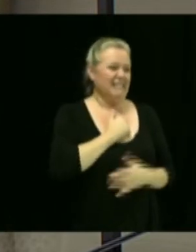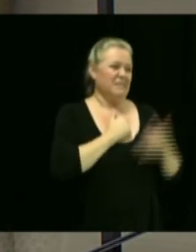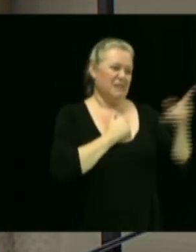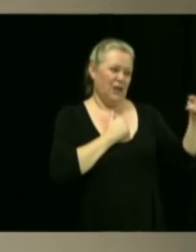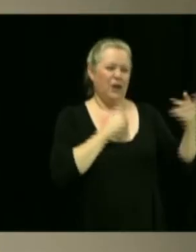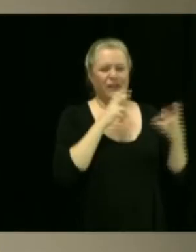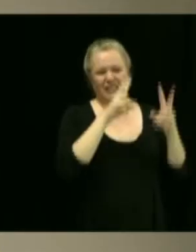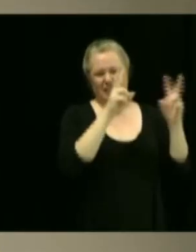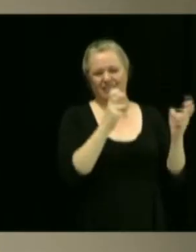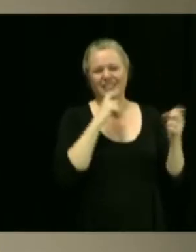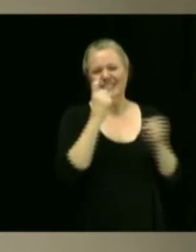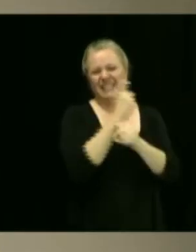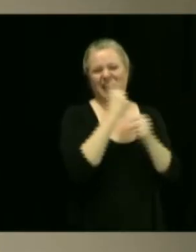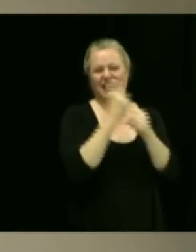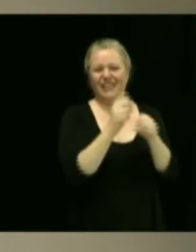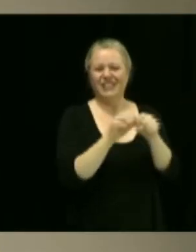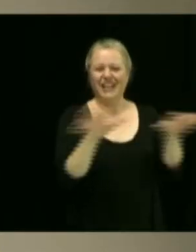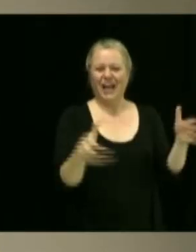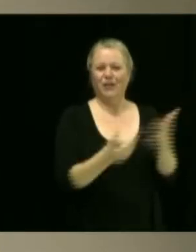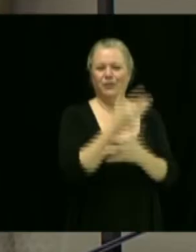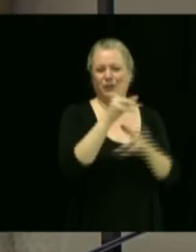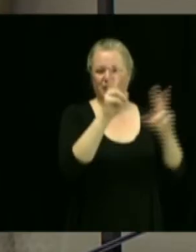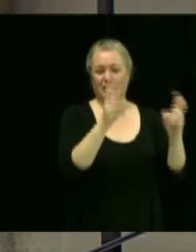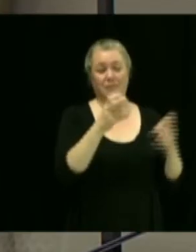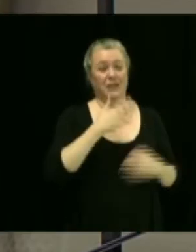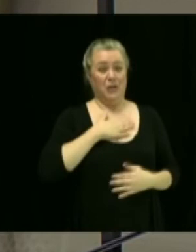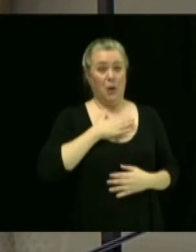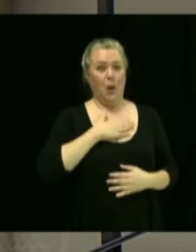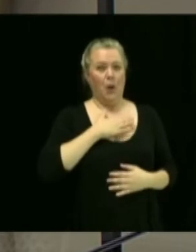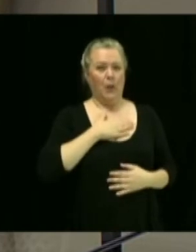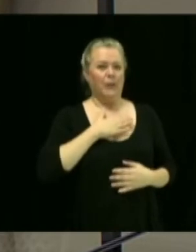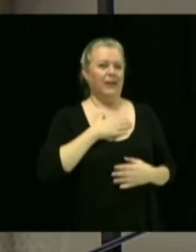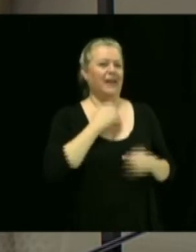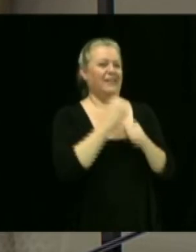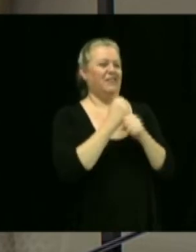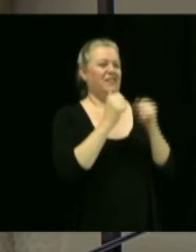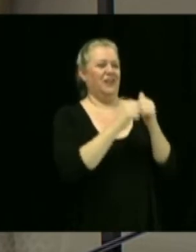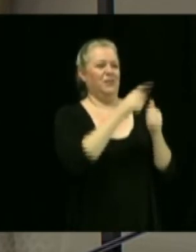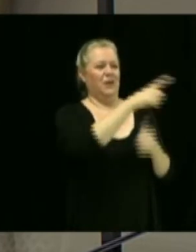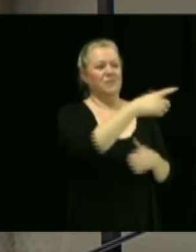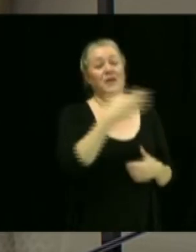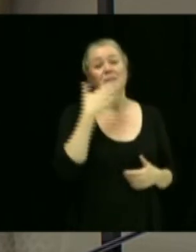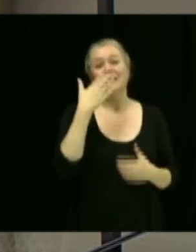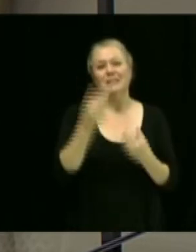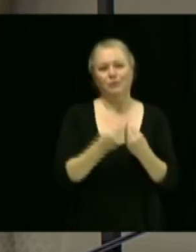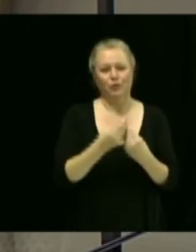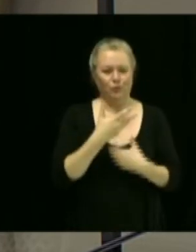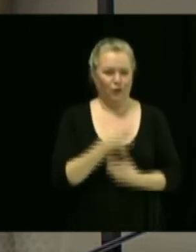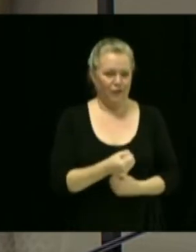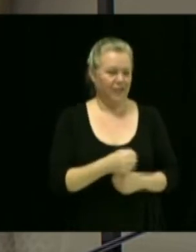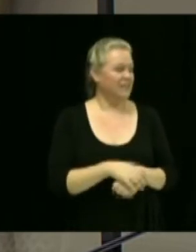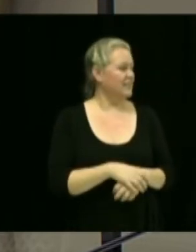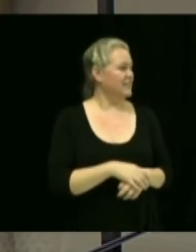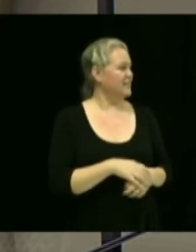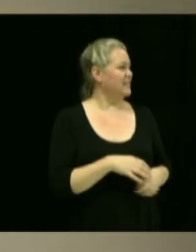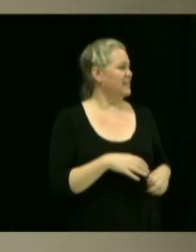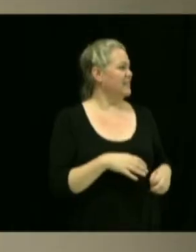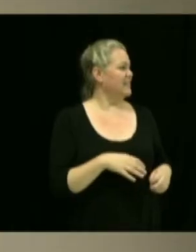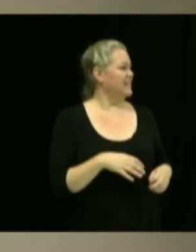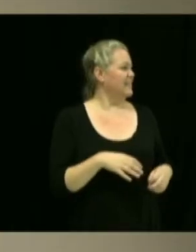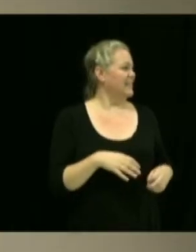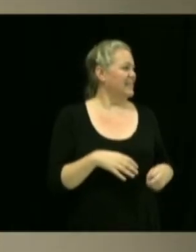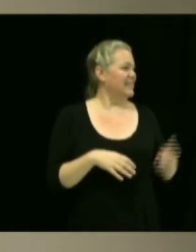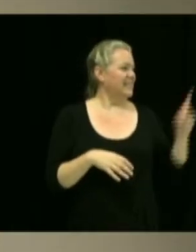puis on te félicite grandement, puis on a hâte de commencer le travail. Merci pour la confiance. Très apprécié. un plaisir. Merci beaucoup. Je vais proposer, M. le ministre. Alors